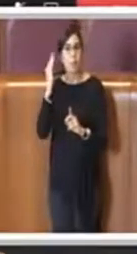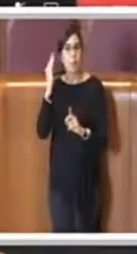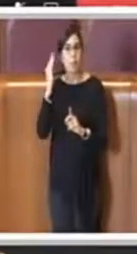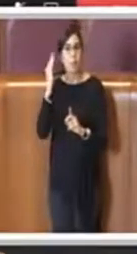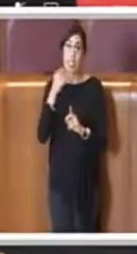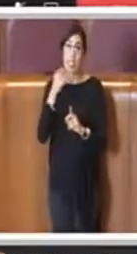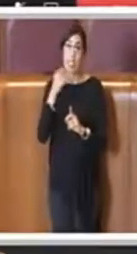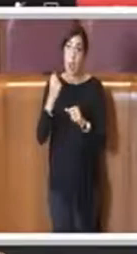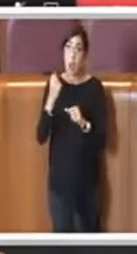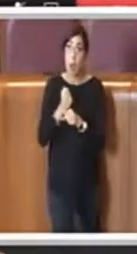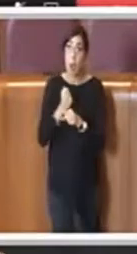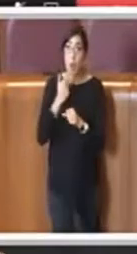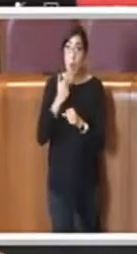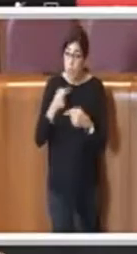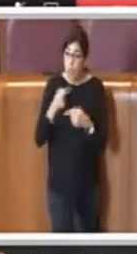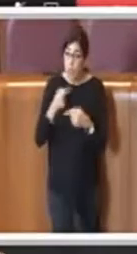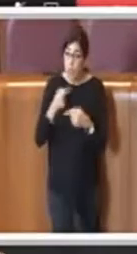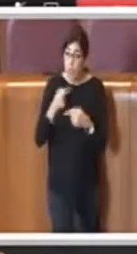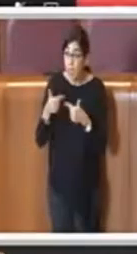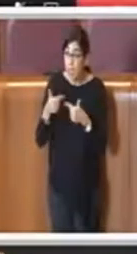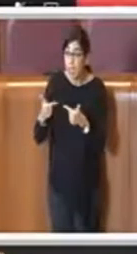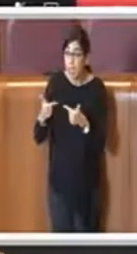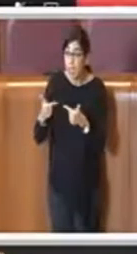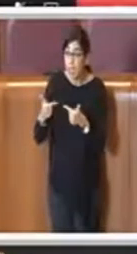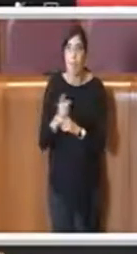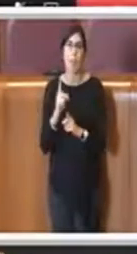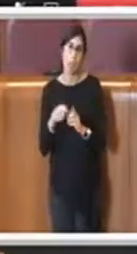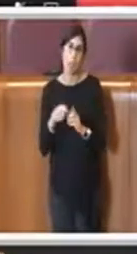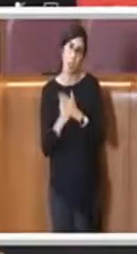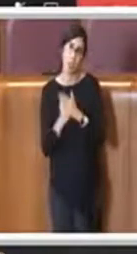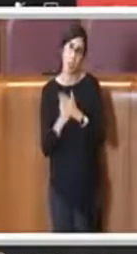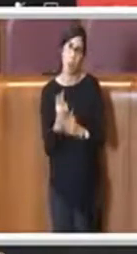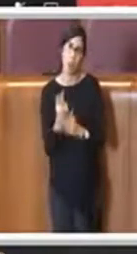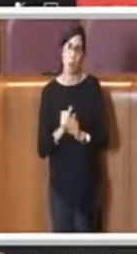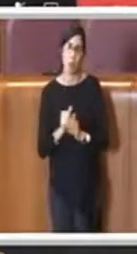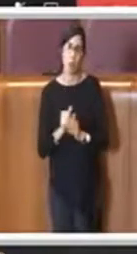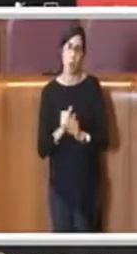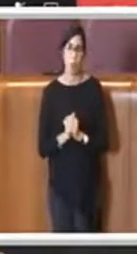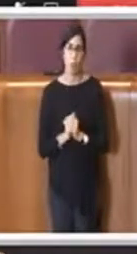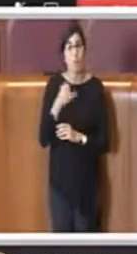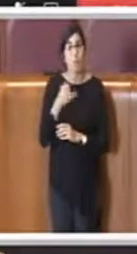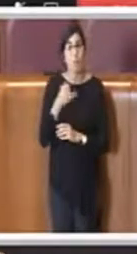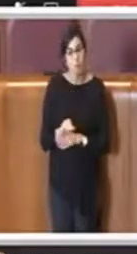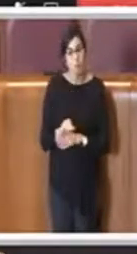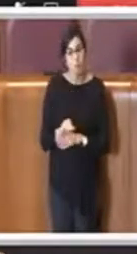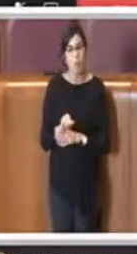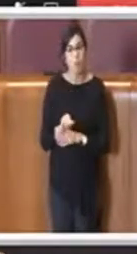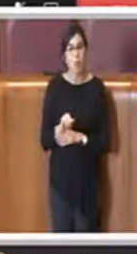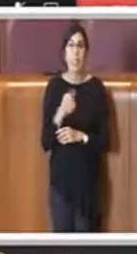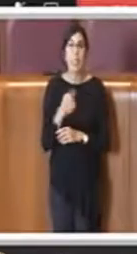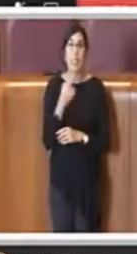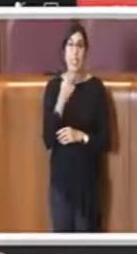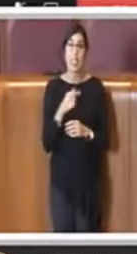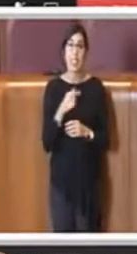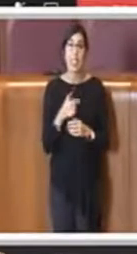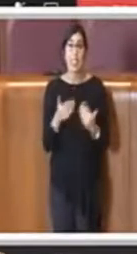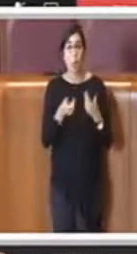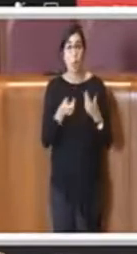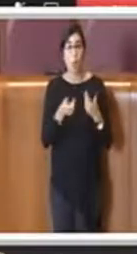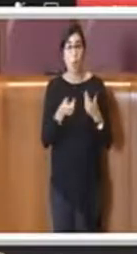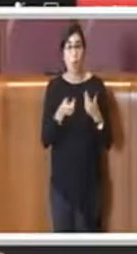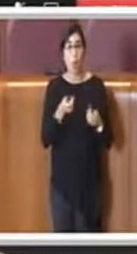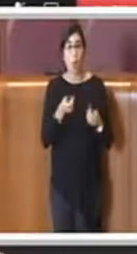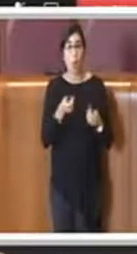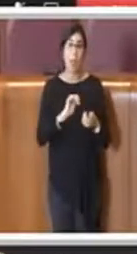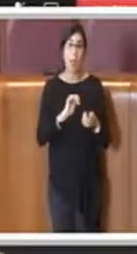vorranno continuare ad offrirle. Infine esentare i concessionari degli impianti sportivi comunali